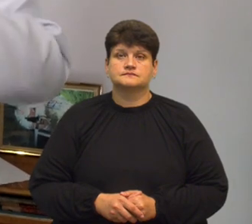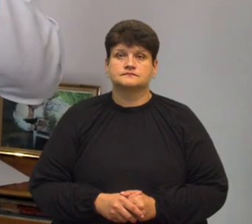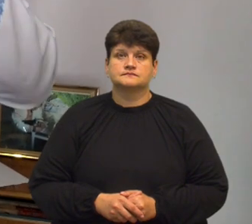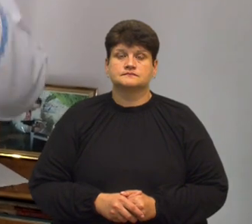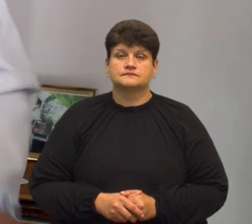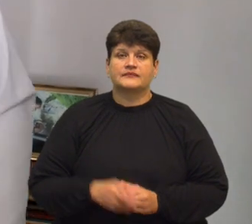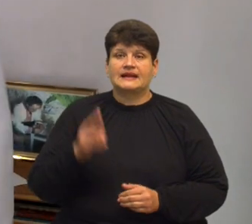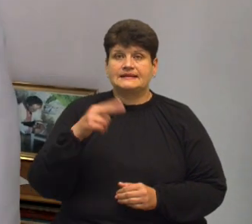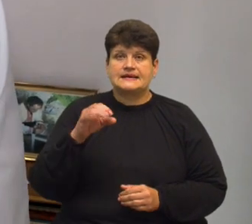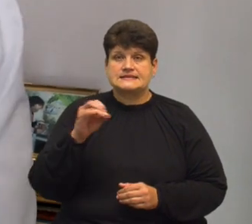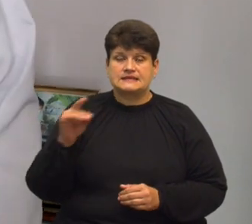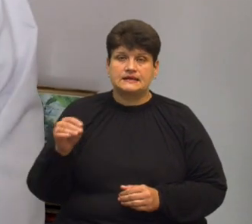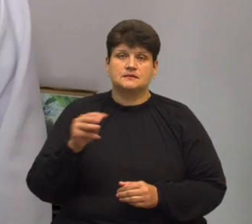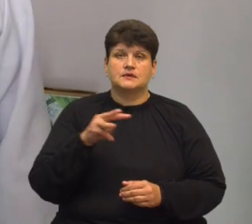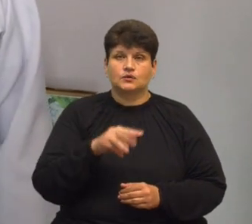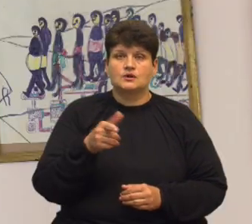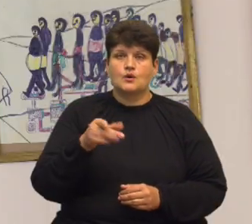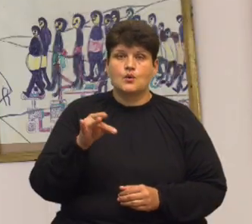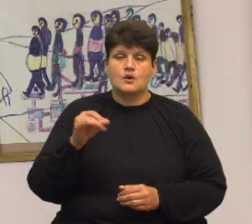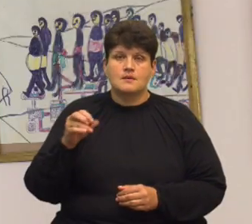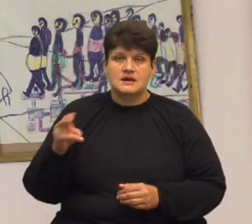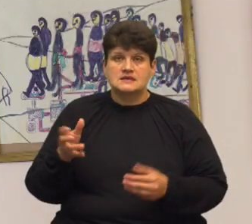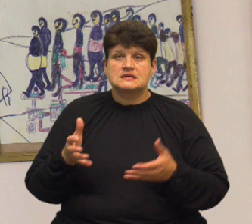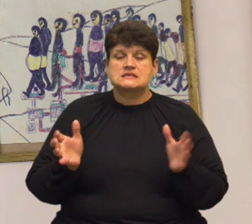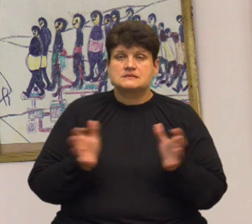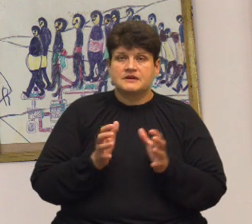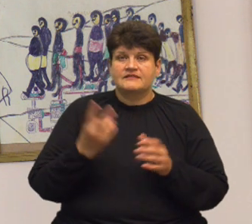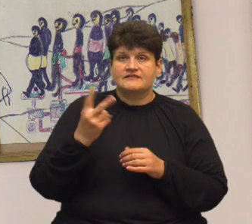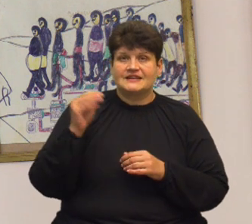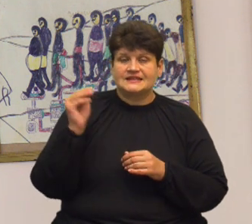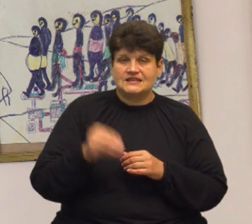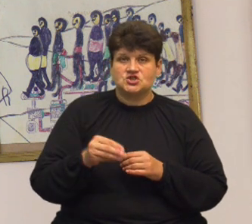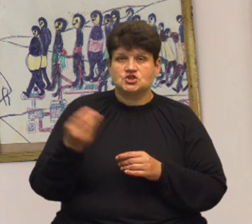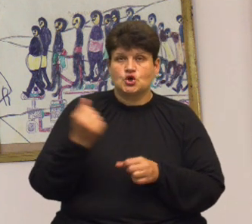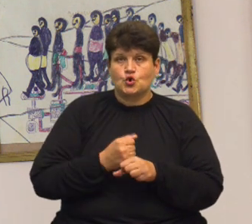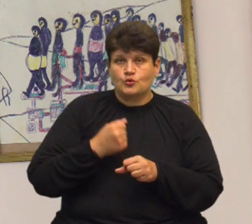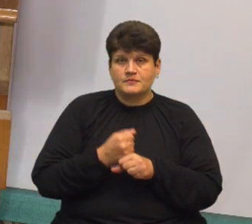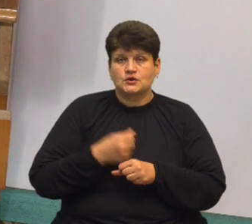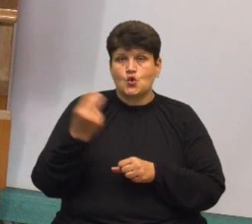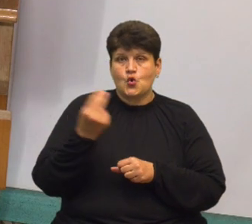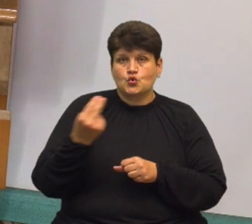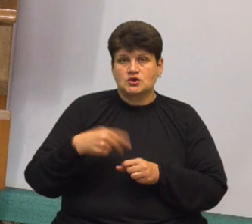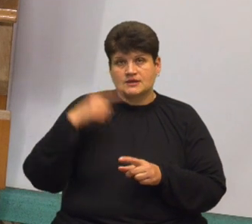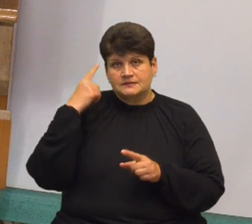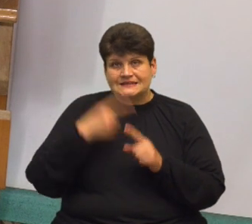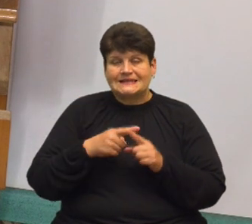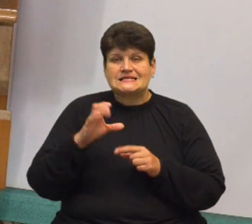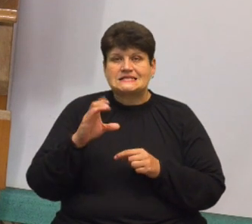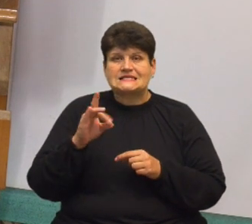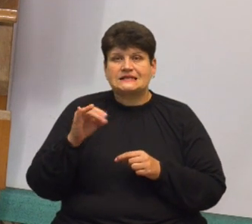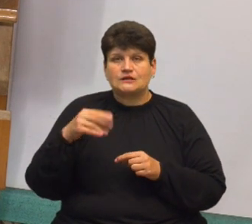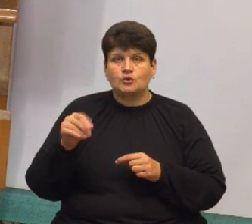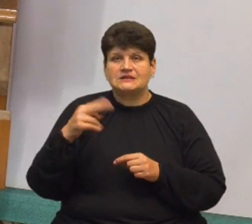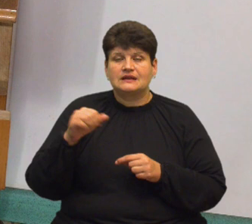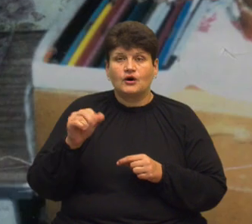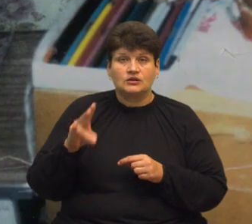Дисидент Микола Горбаль зберіг у домашній галереї приблизно дві тисячі робіт брата-художника із синдромом Дауна. Пригадує, Богдан не ходив до